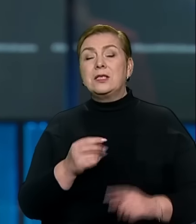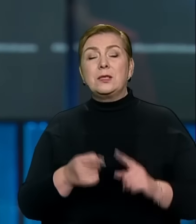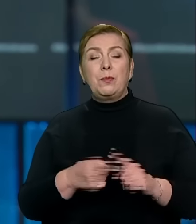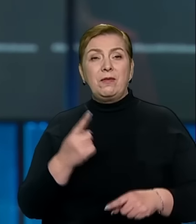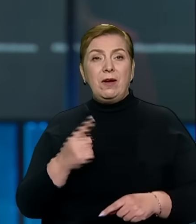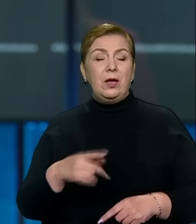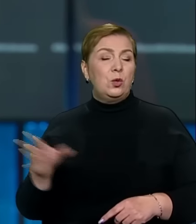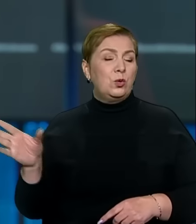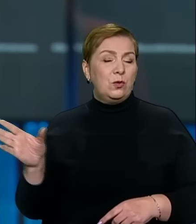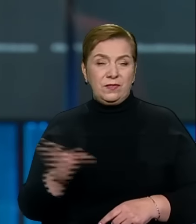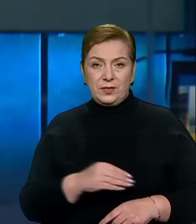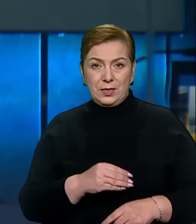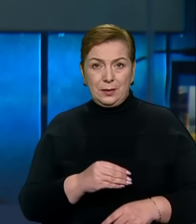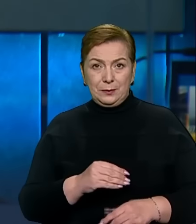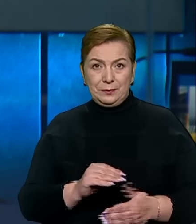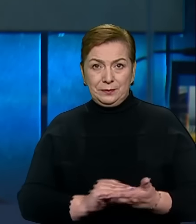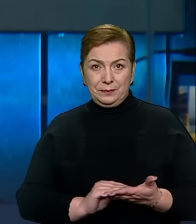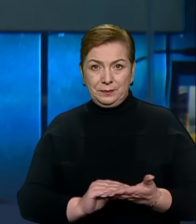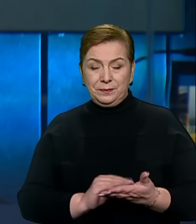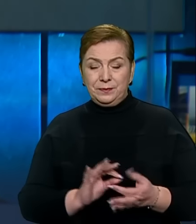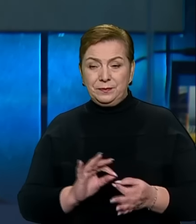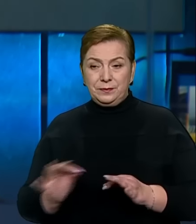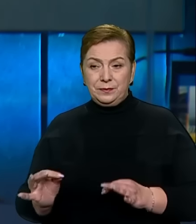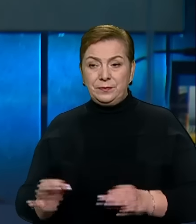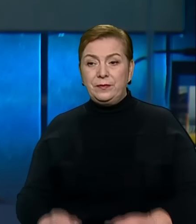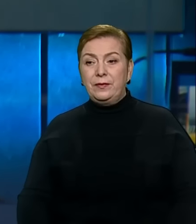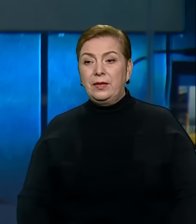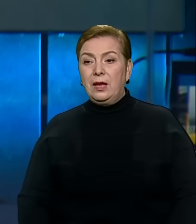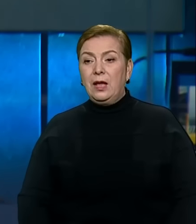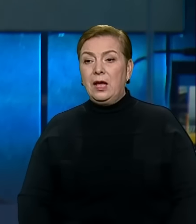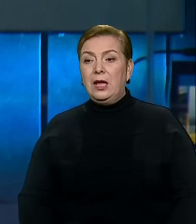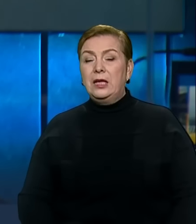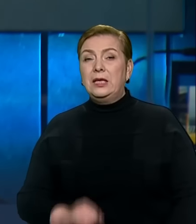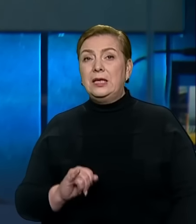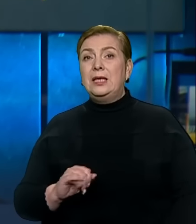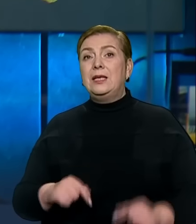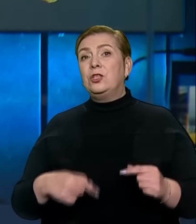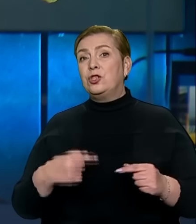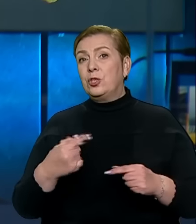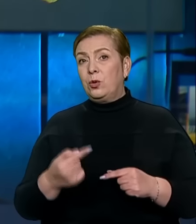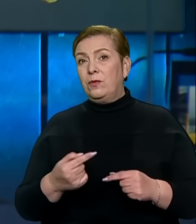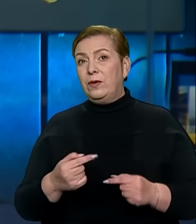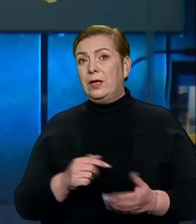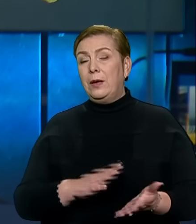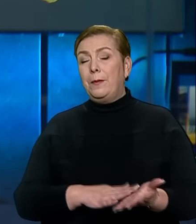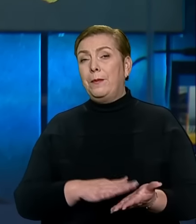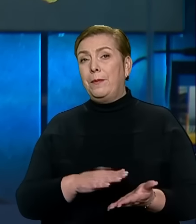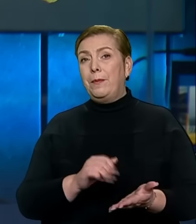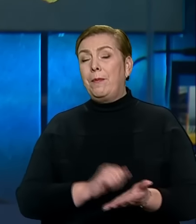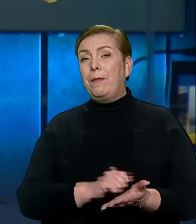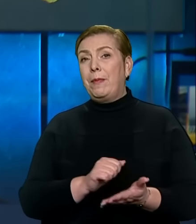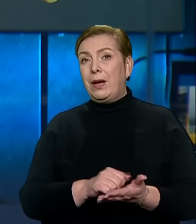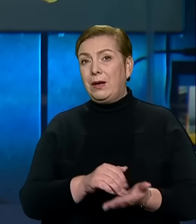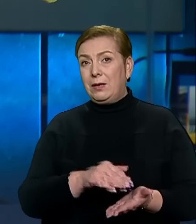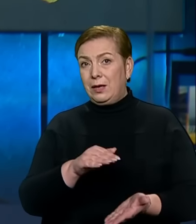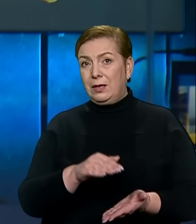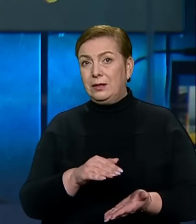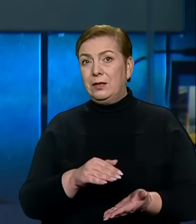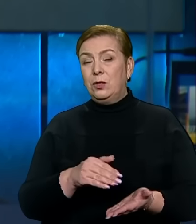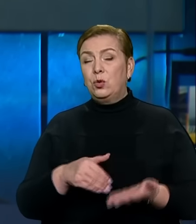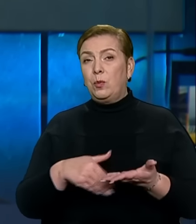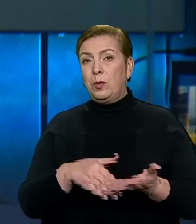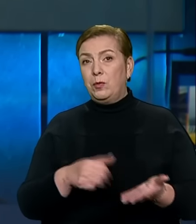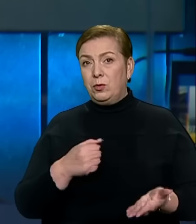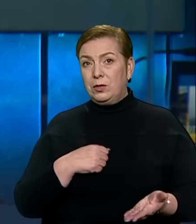«збивають усе». І черговий пакет військової допомоги виділила для України Литва.